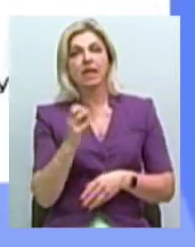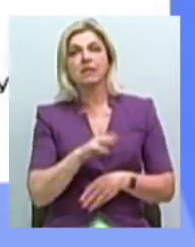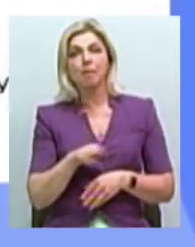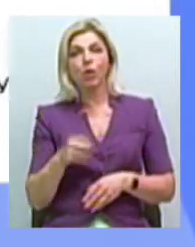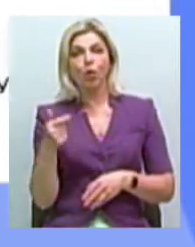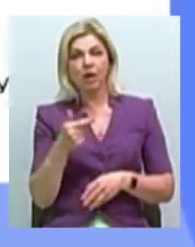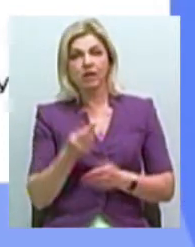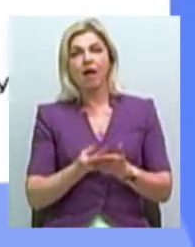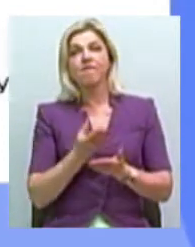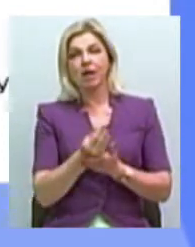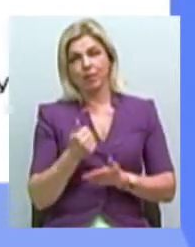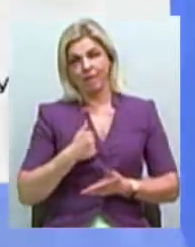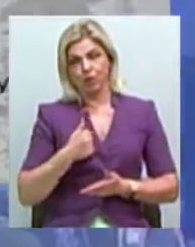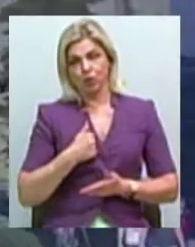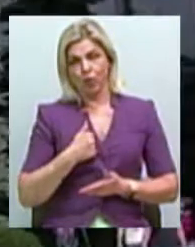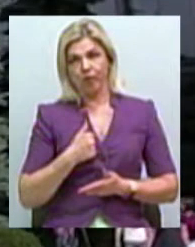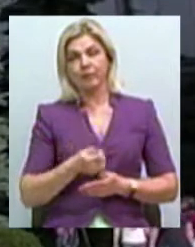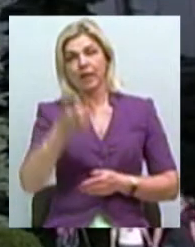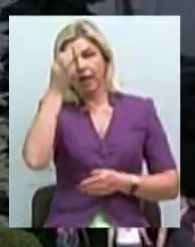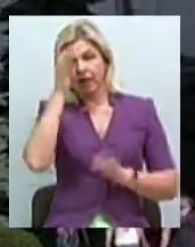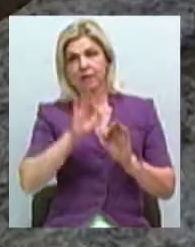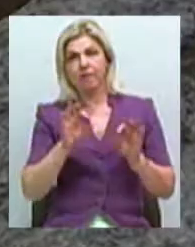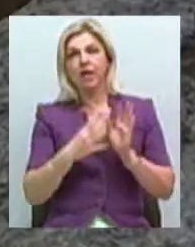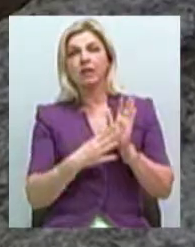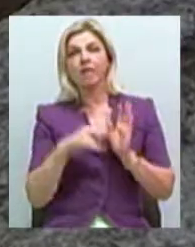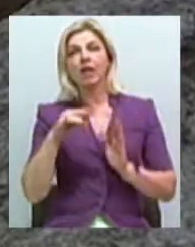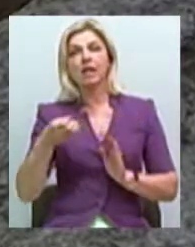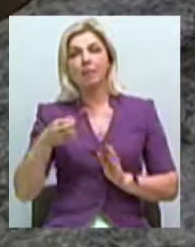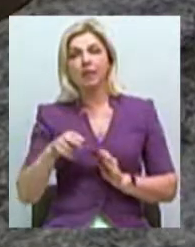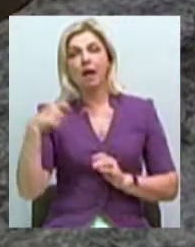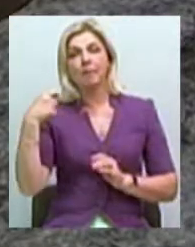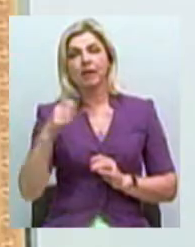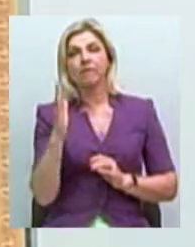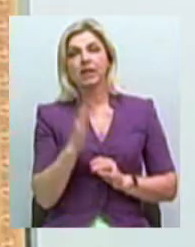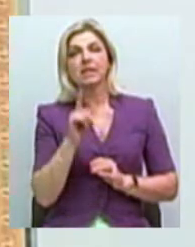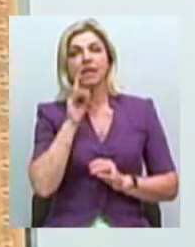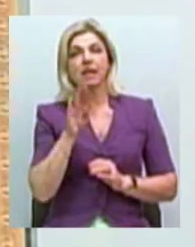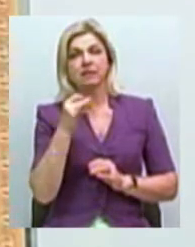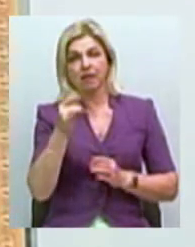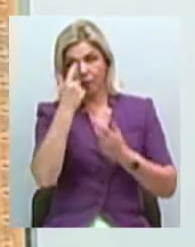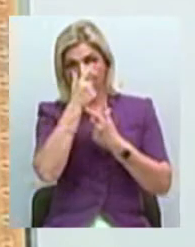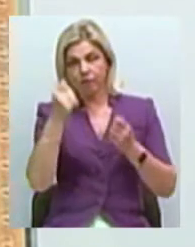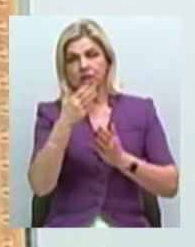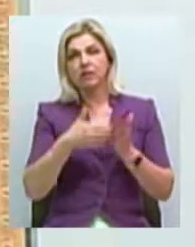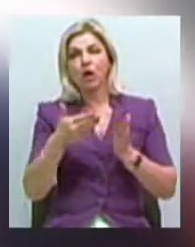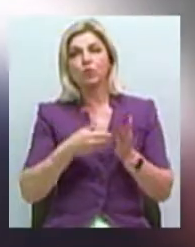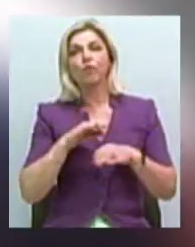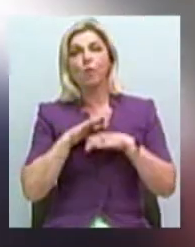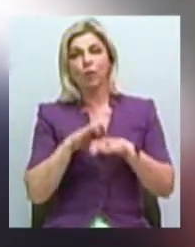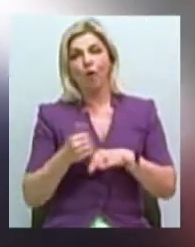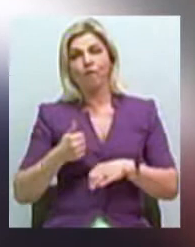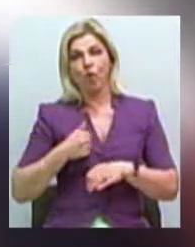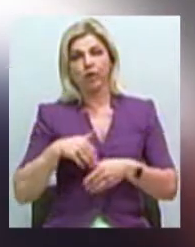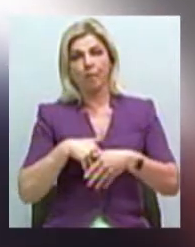гривень виплатять військовим. Нагадаю, 9 липня президент Володимир Зеленський повідомив, скасовує проведення військового